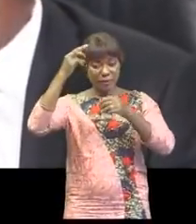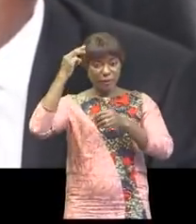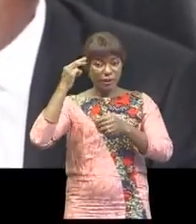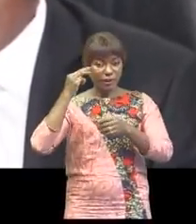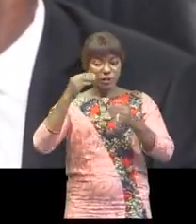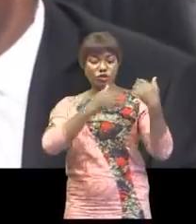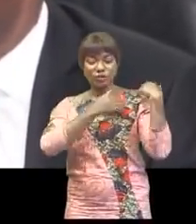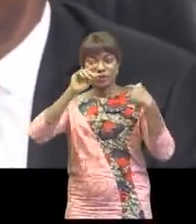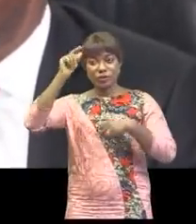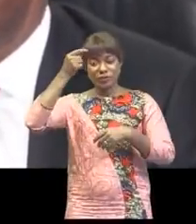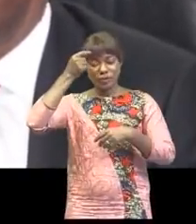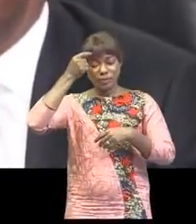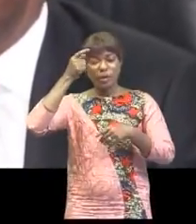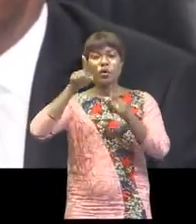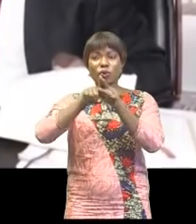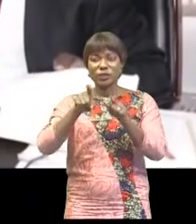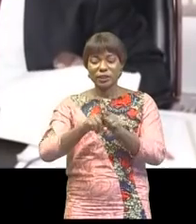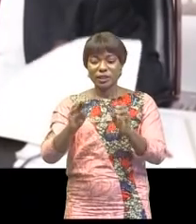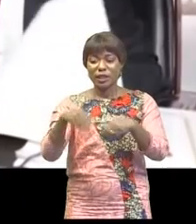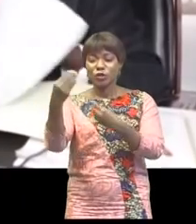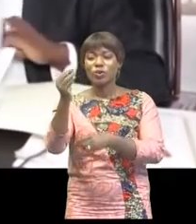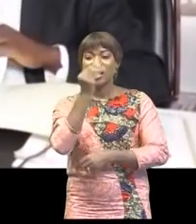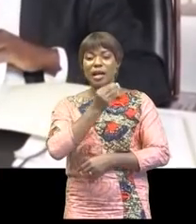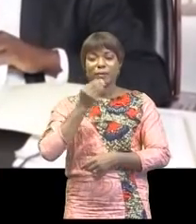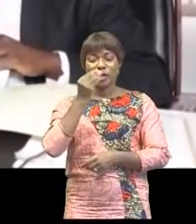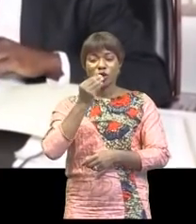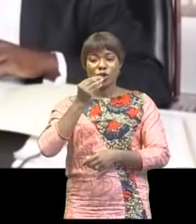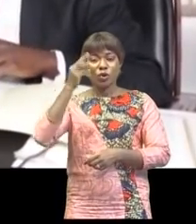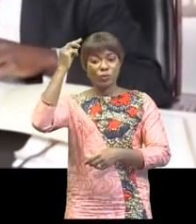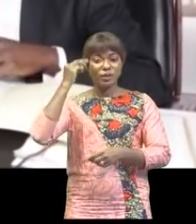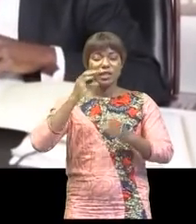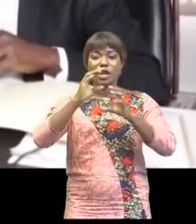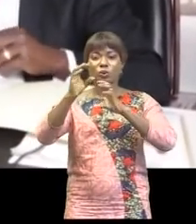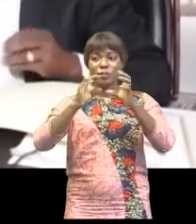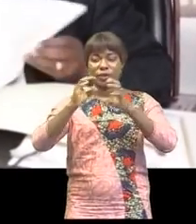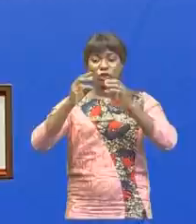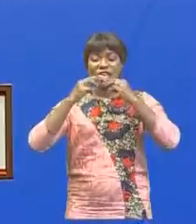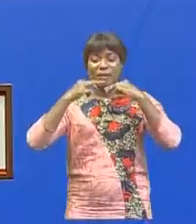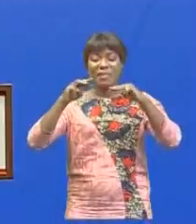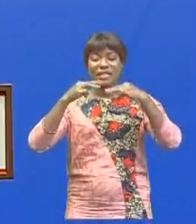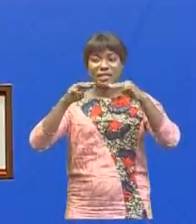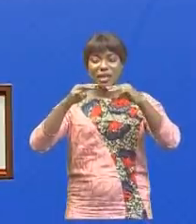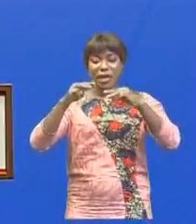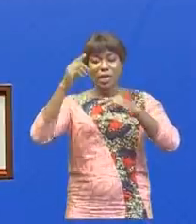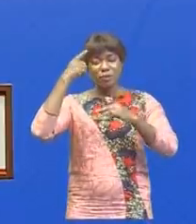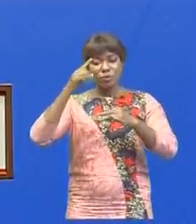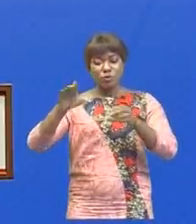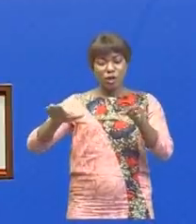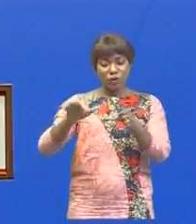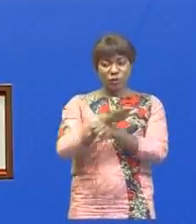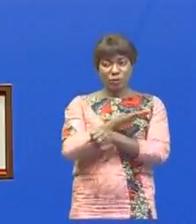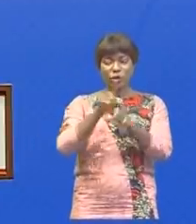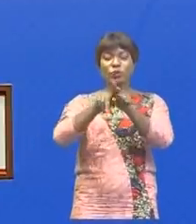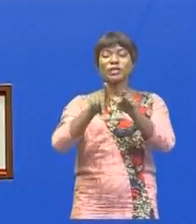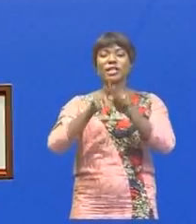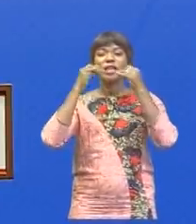gouvernement a spécialement donné la parole au ministre de la Communication et des Médias pour le compléter et